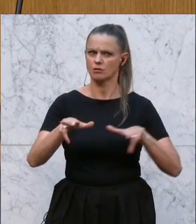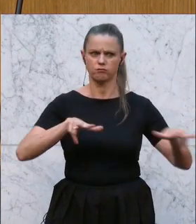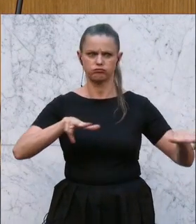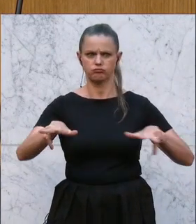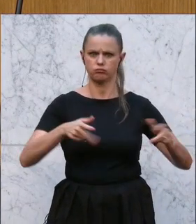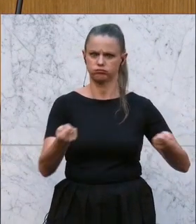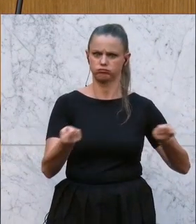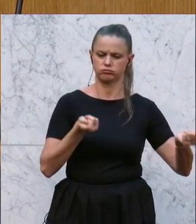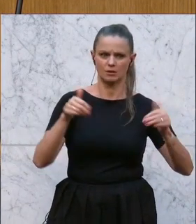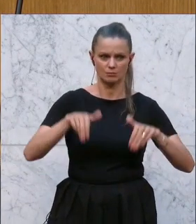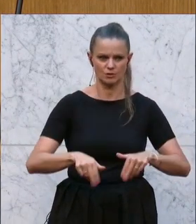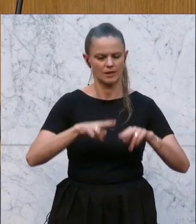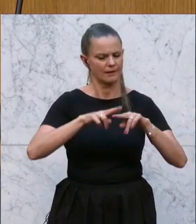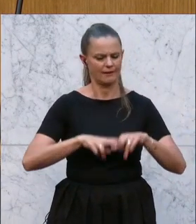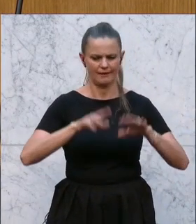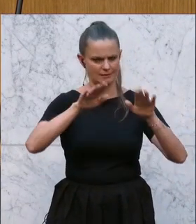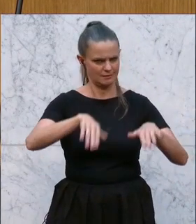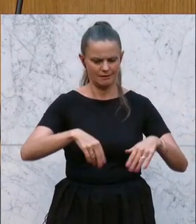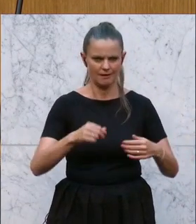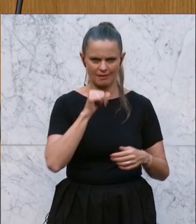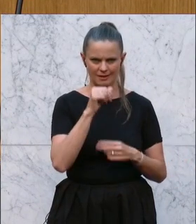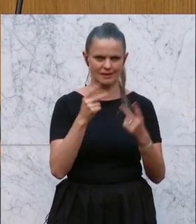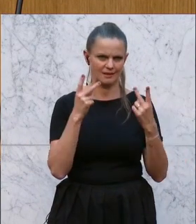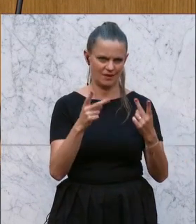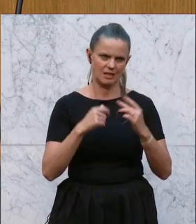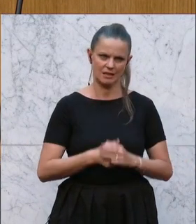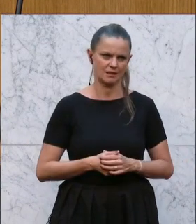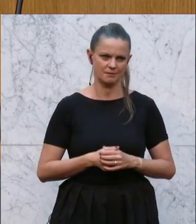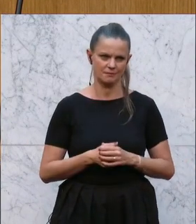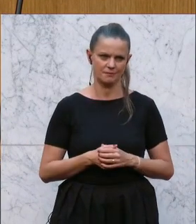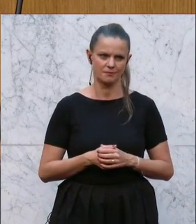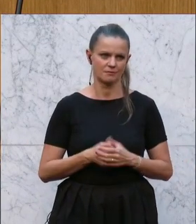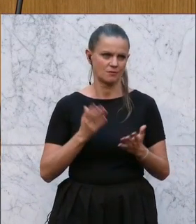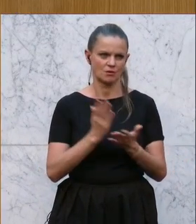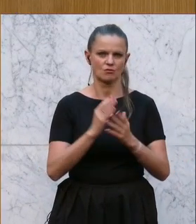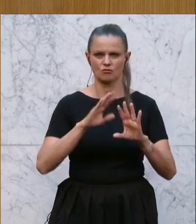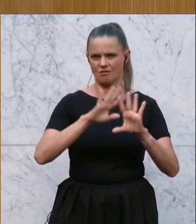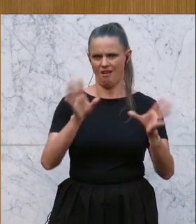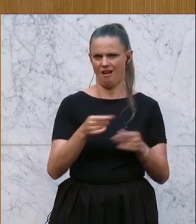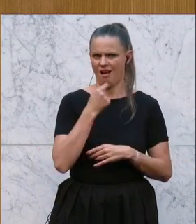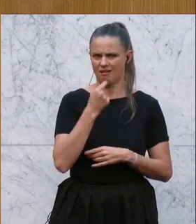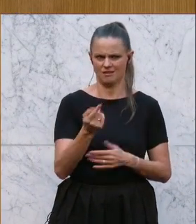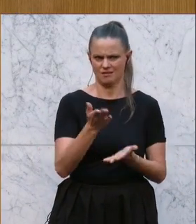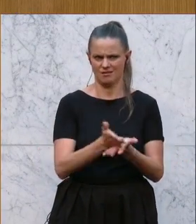Den Rest des Artikels erspare ich Ihnen jetzt, damit ist ja im Grunde genommen alles gesagt. Und wie haben Sie,